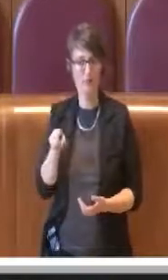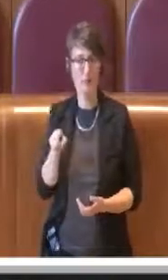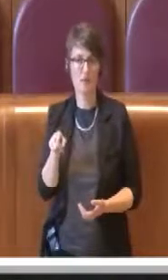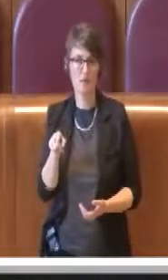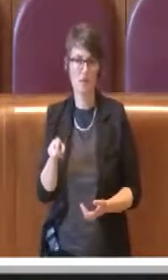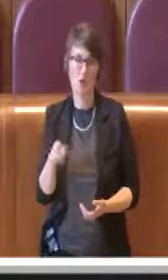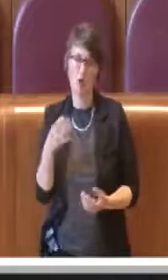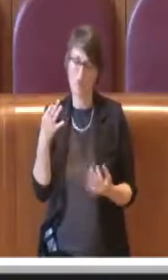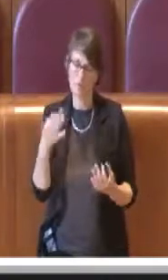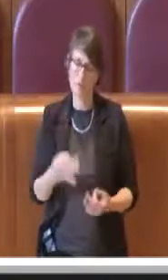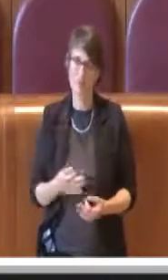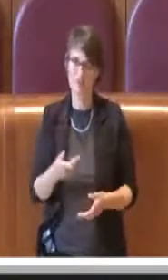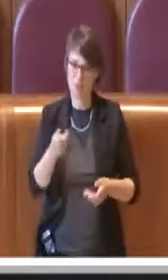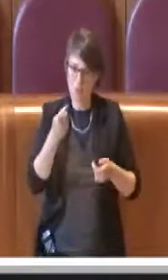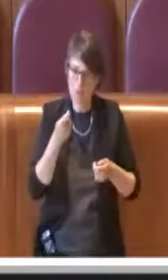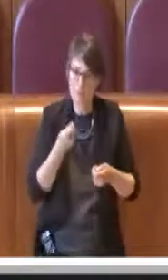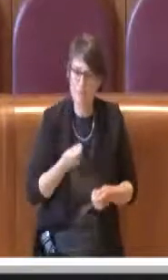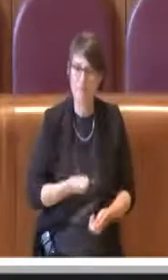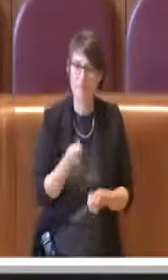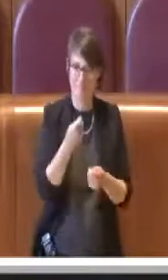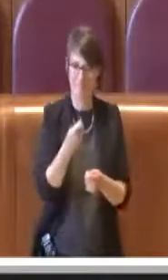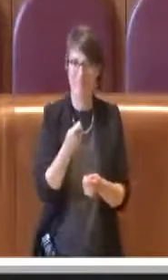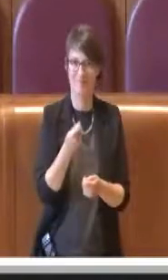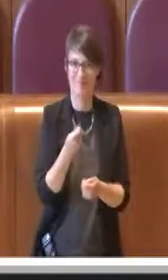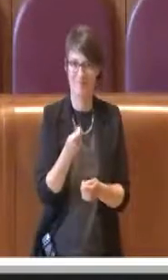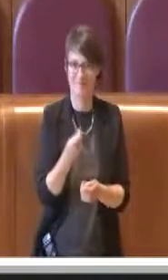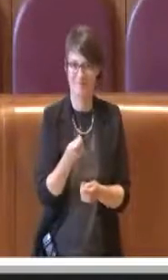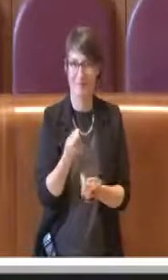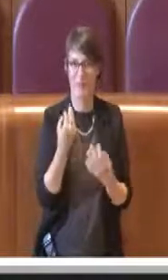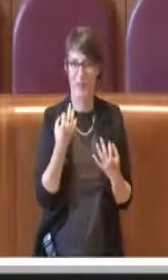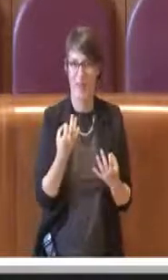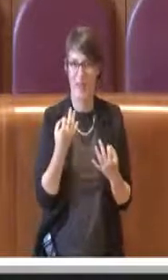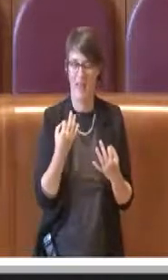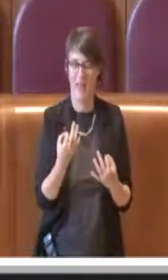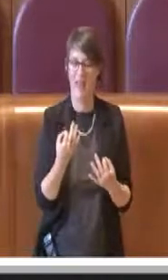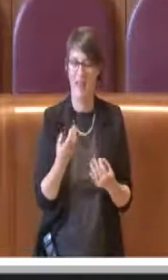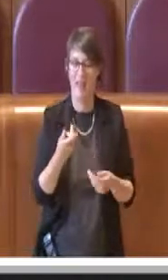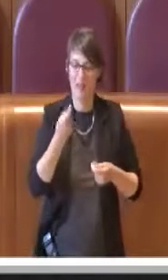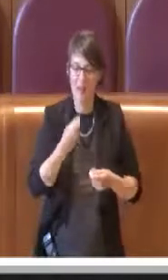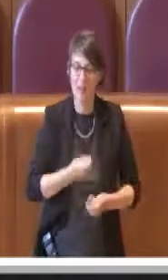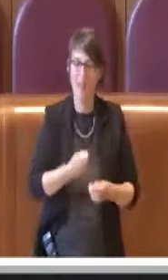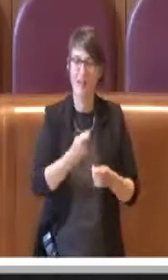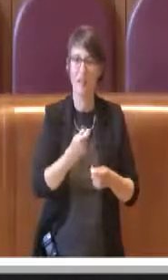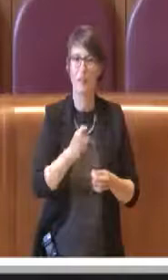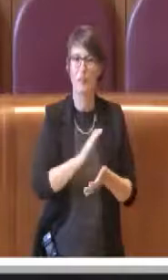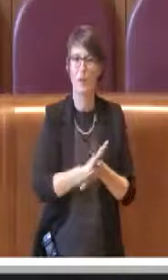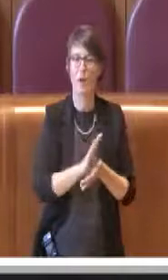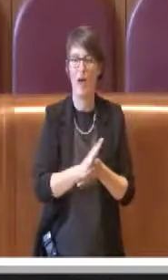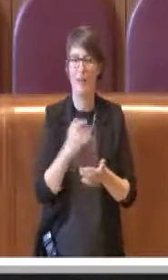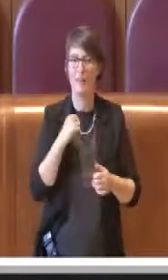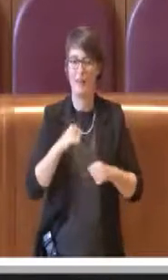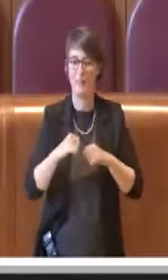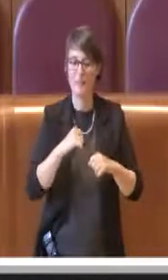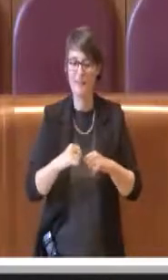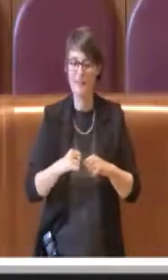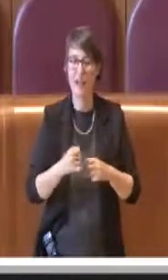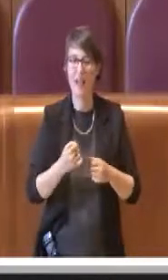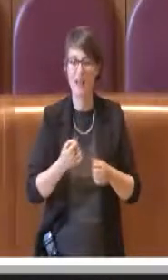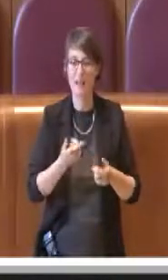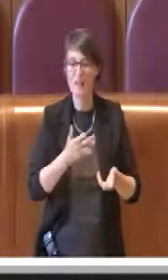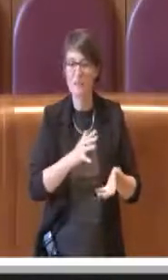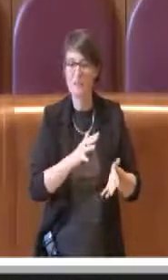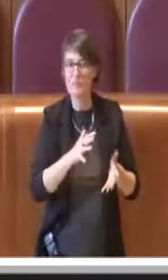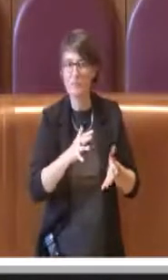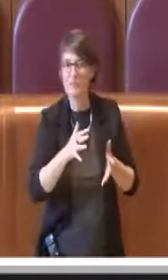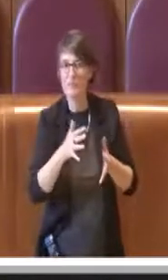slancio agli atti amministrativi che effettivamente devono mettere in pratica quelli che sono gli